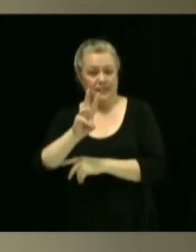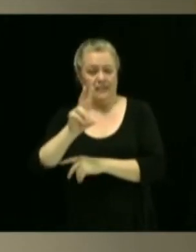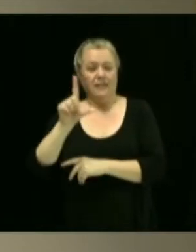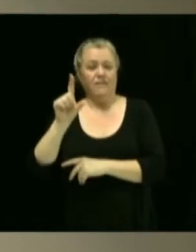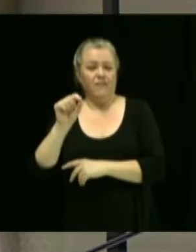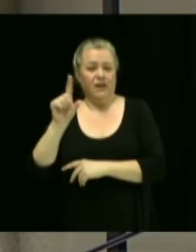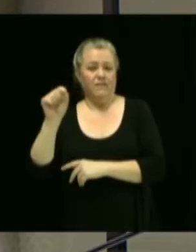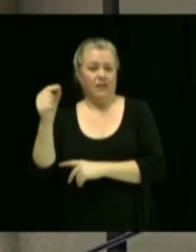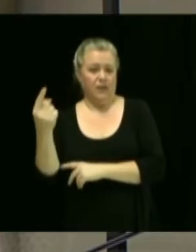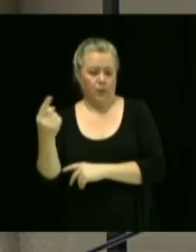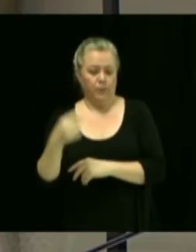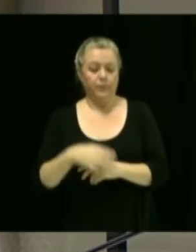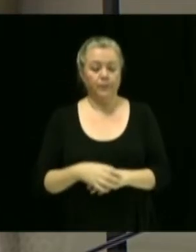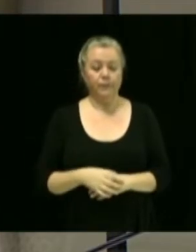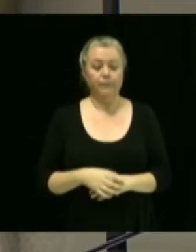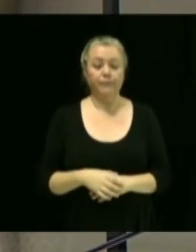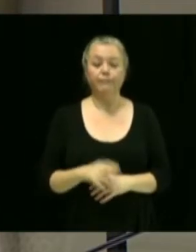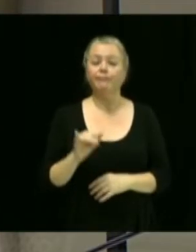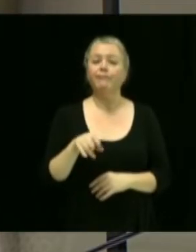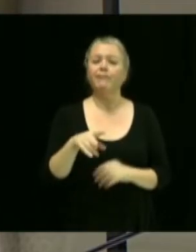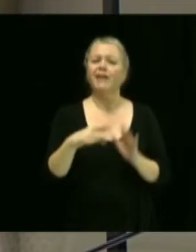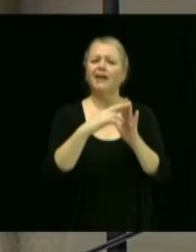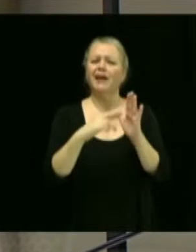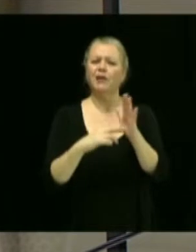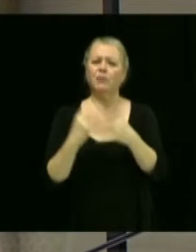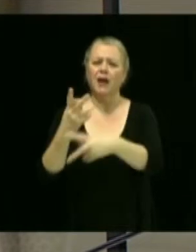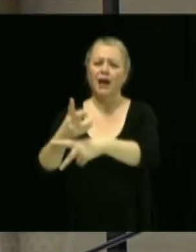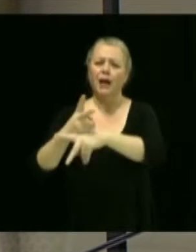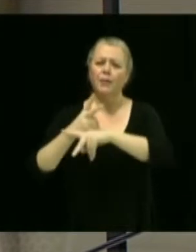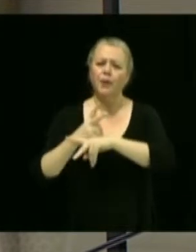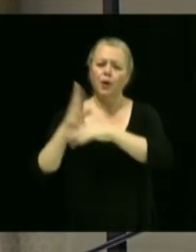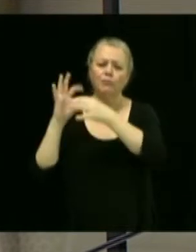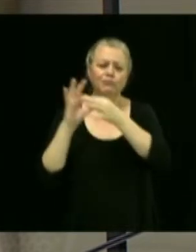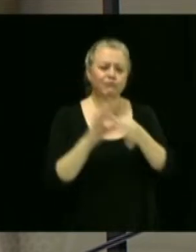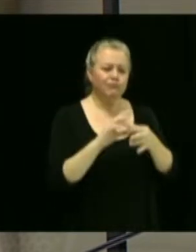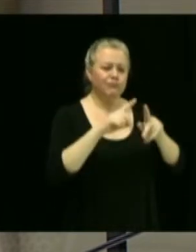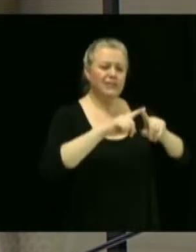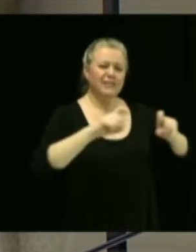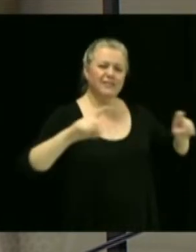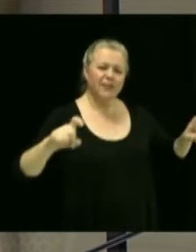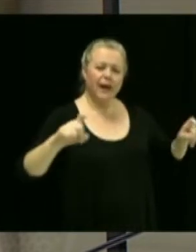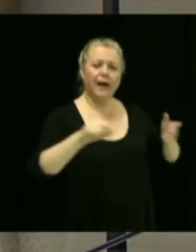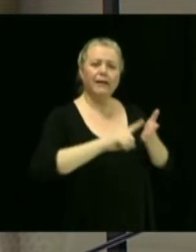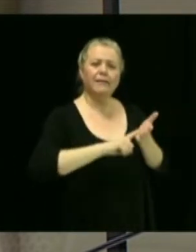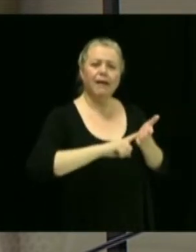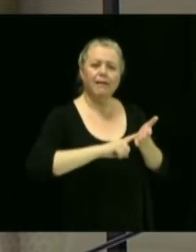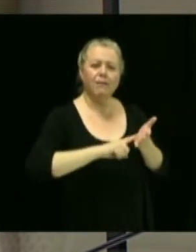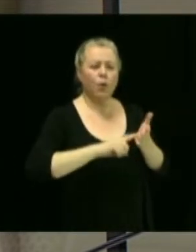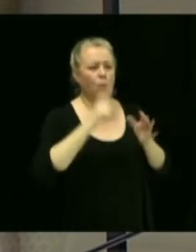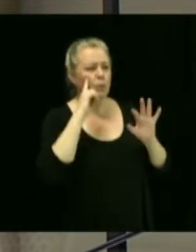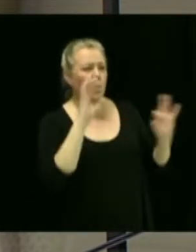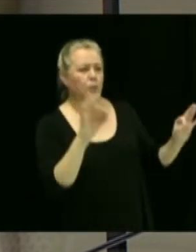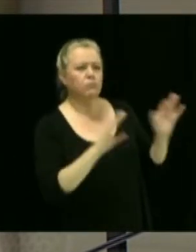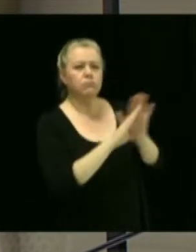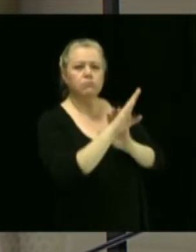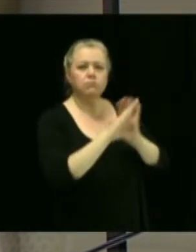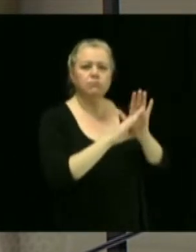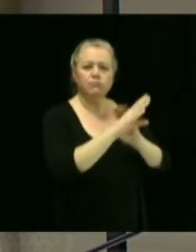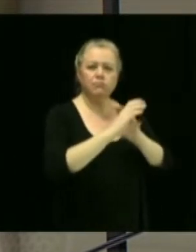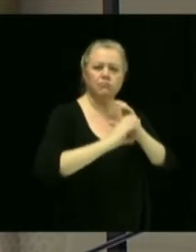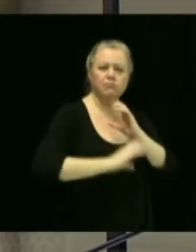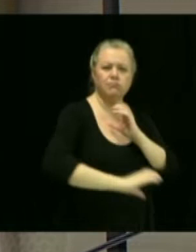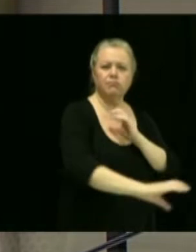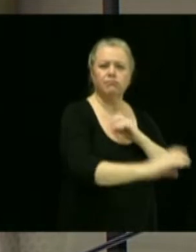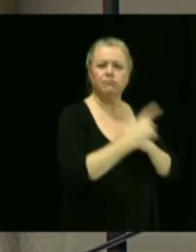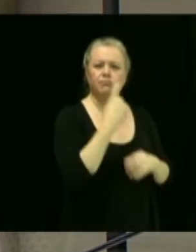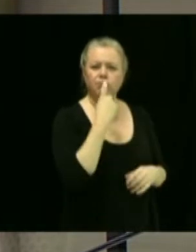Alors, oui, ça se fait un règlement d'empereur relativement à différents travaux de réhabilitation structurelle des conduites d'aqueduc sur diverses routes